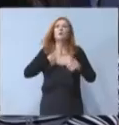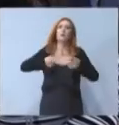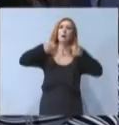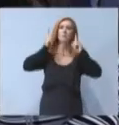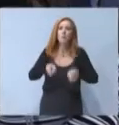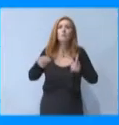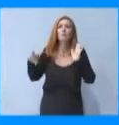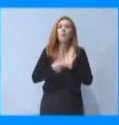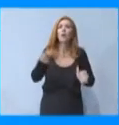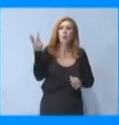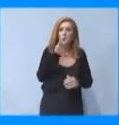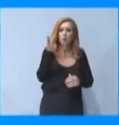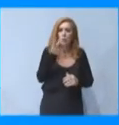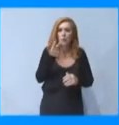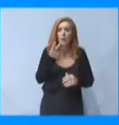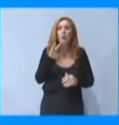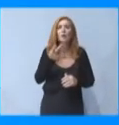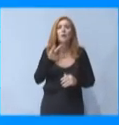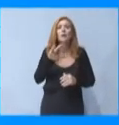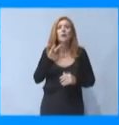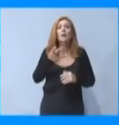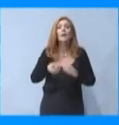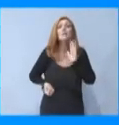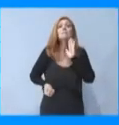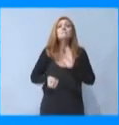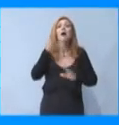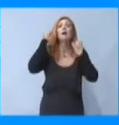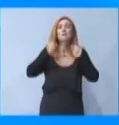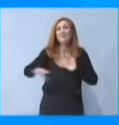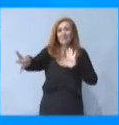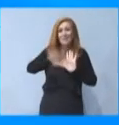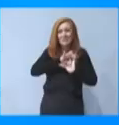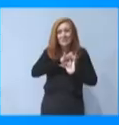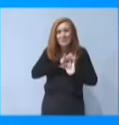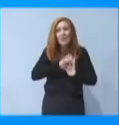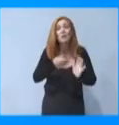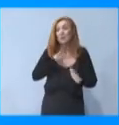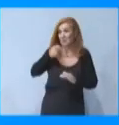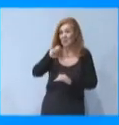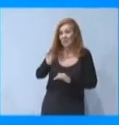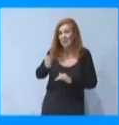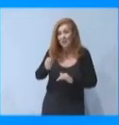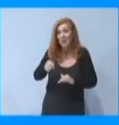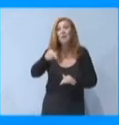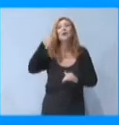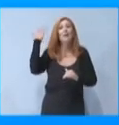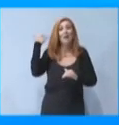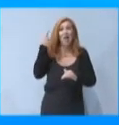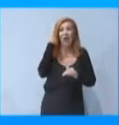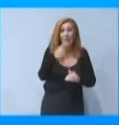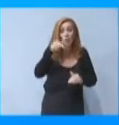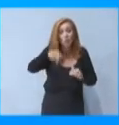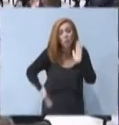το 2022 οι επιδοτούμενες καινούριες αίσες εργασίας αυξάνονται από τις 100 στις 150.000.